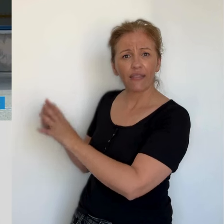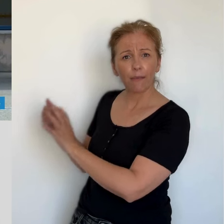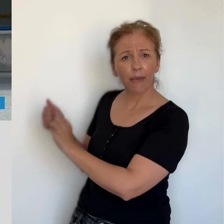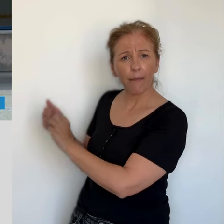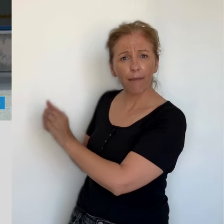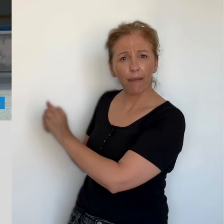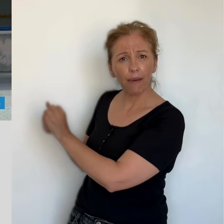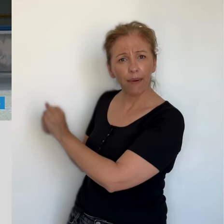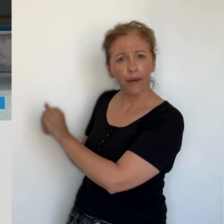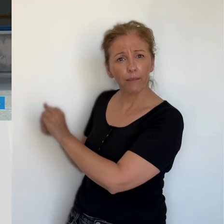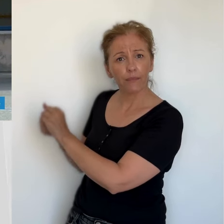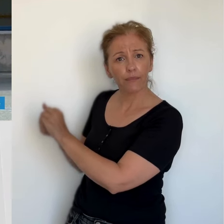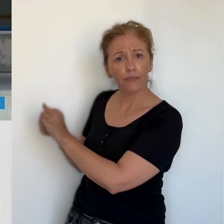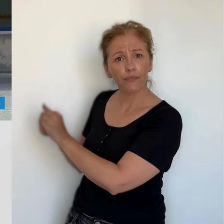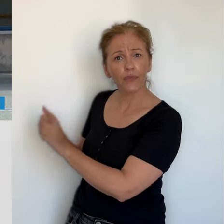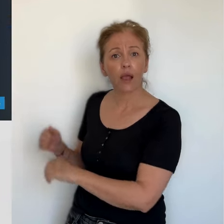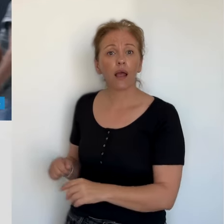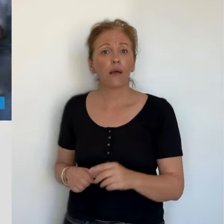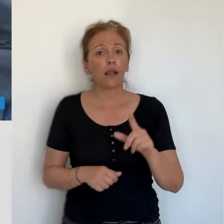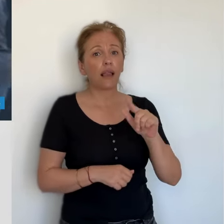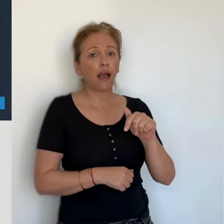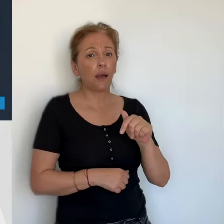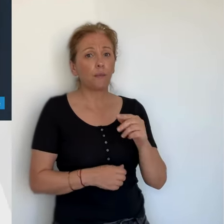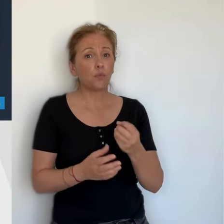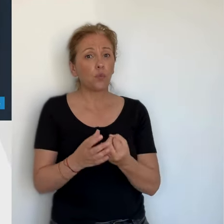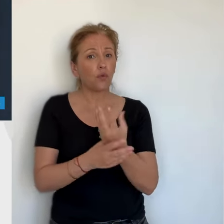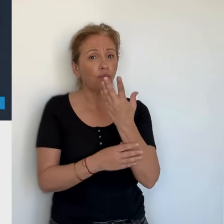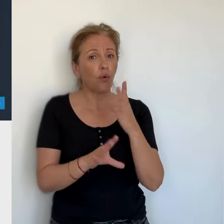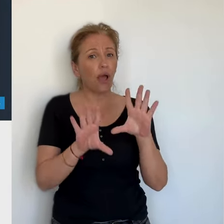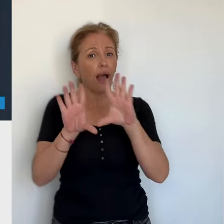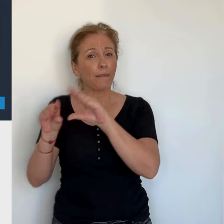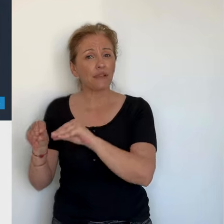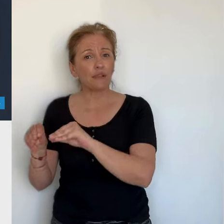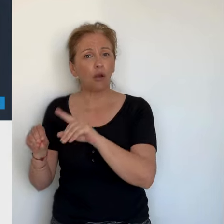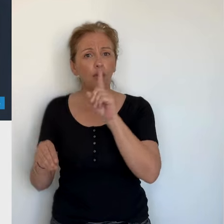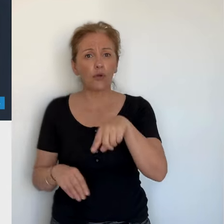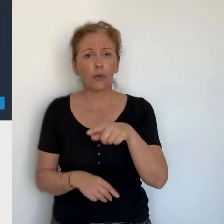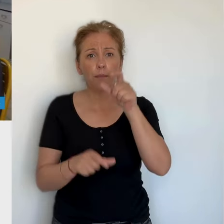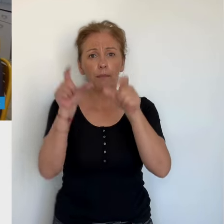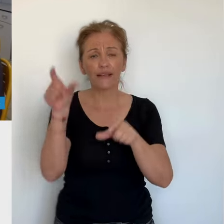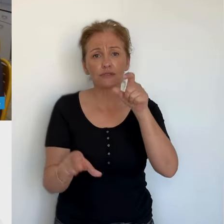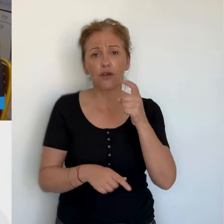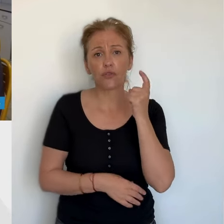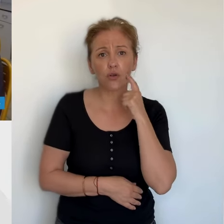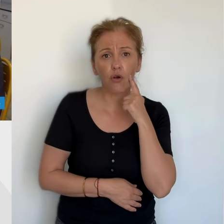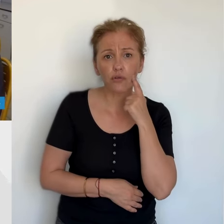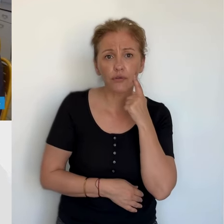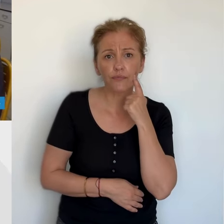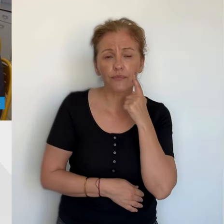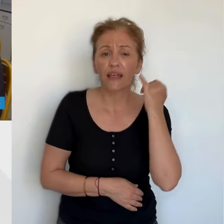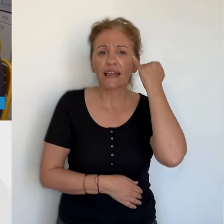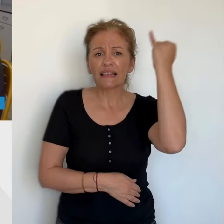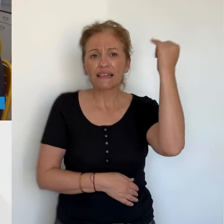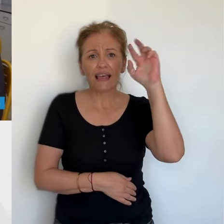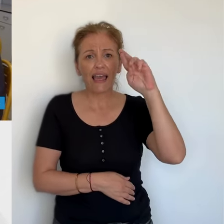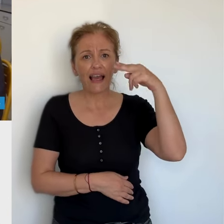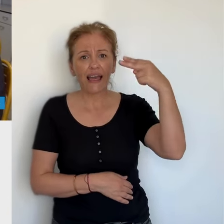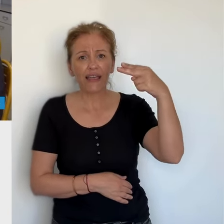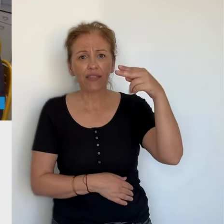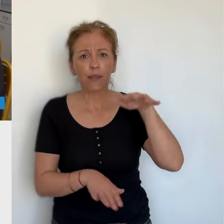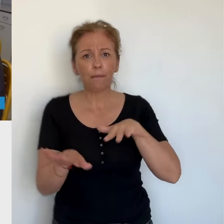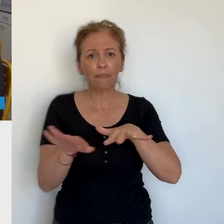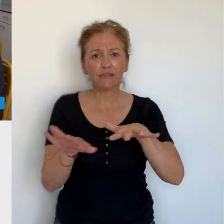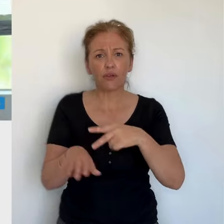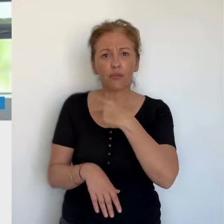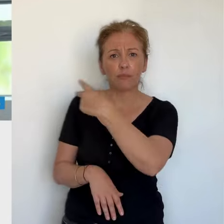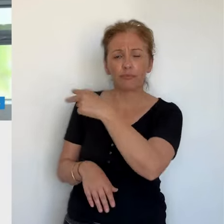-Carkopino. Le RN se hisse même en tête dans plusieurs communes majeures de plaine orientale. A l'air, il a Prouné et Lidiviumo, avec des différences importantes